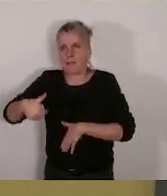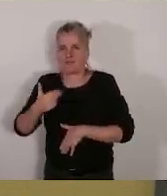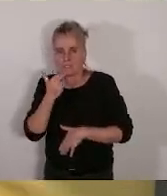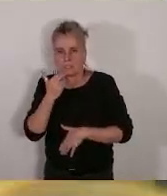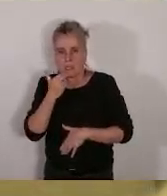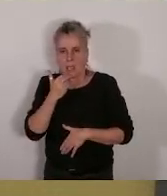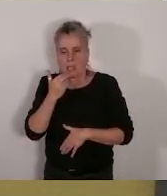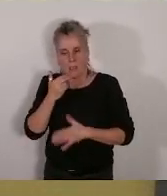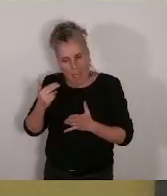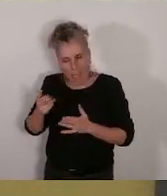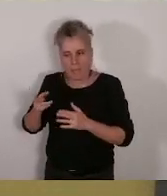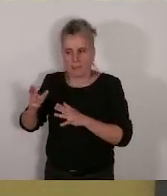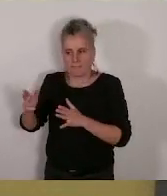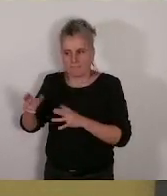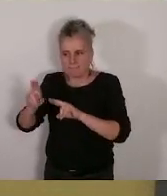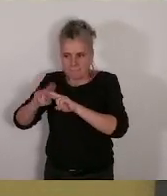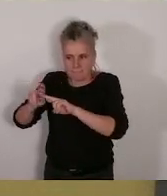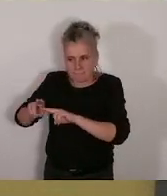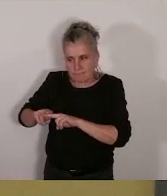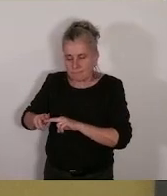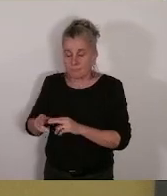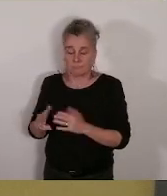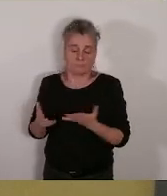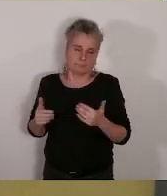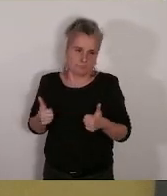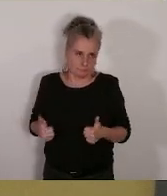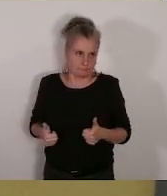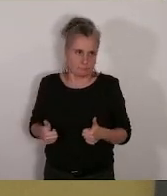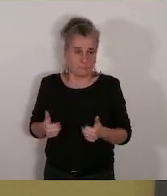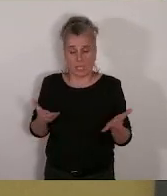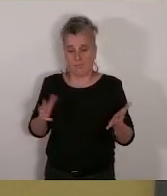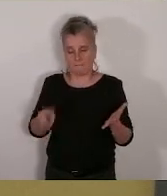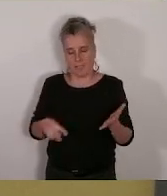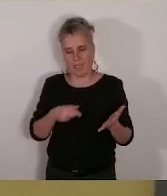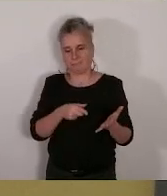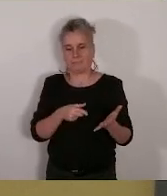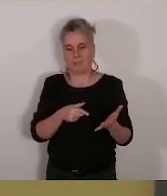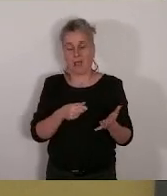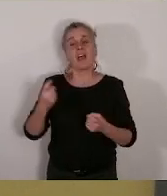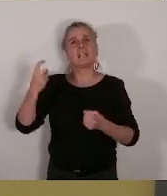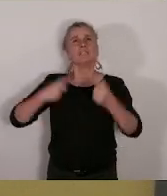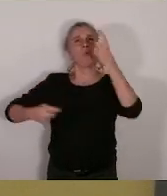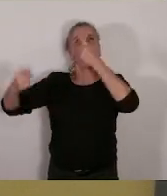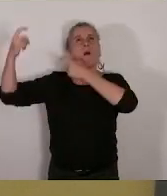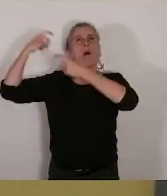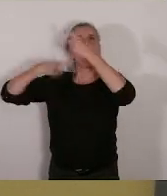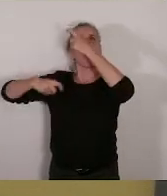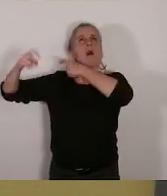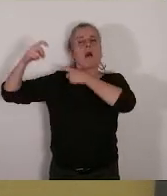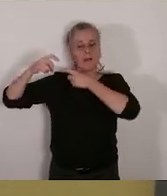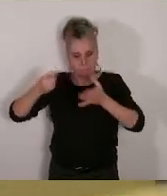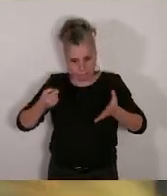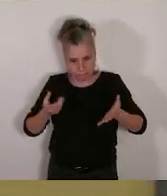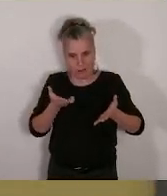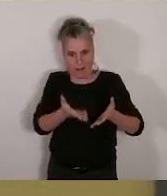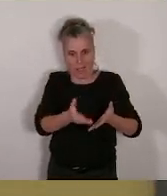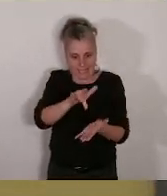la question de l'histoire, elle va retrouver sa place dans cet espace-là et on peut que ça me féliciter.